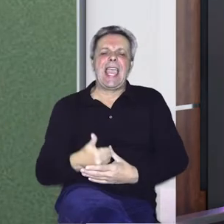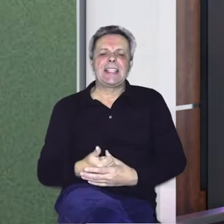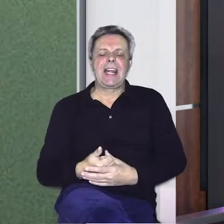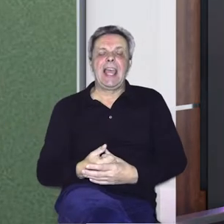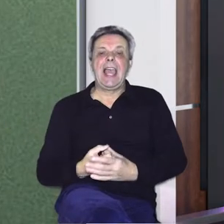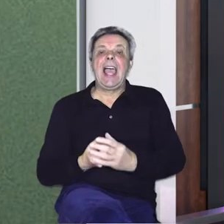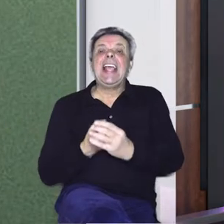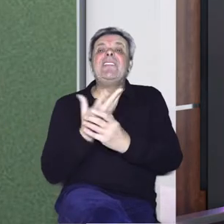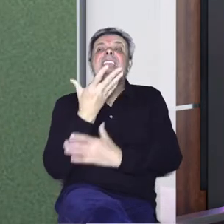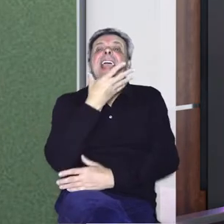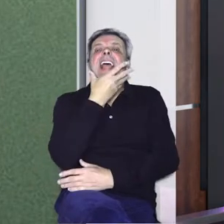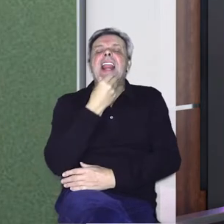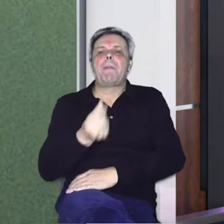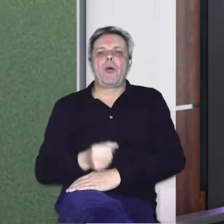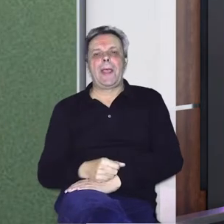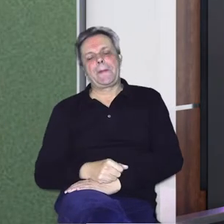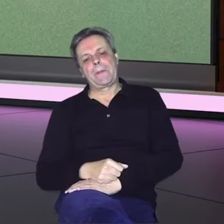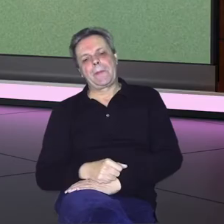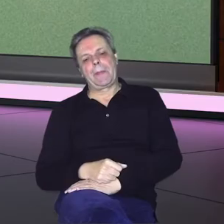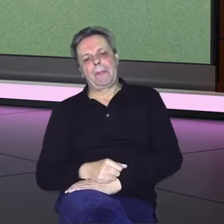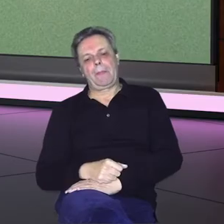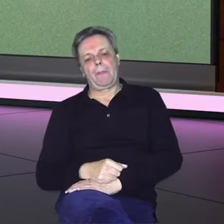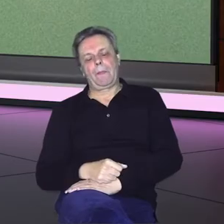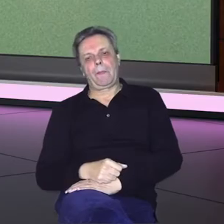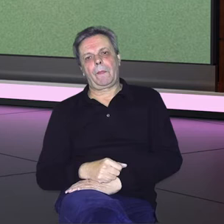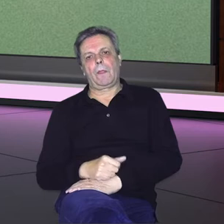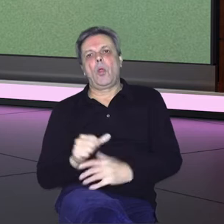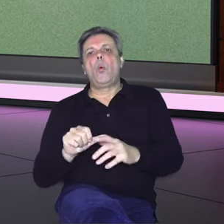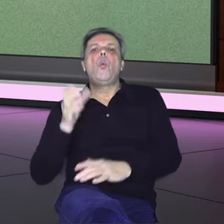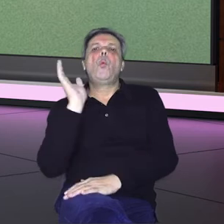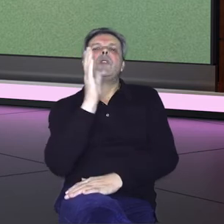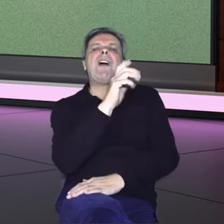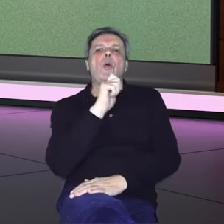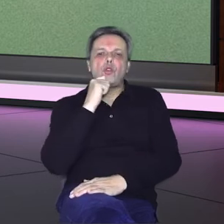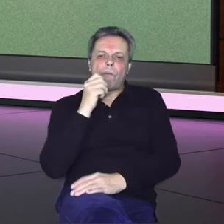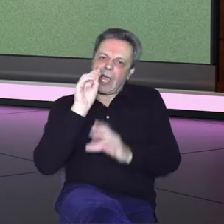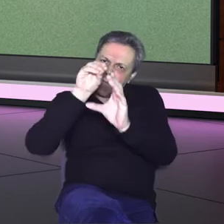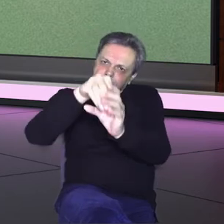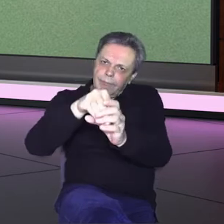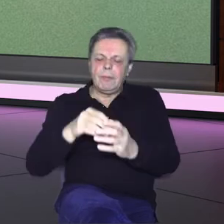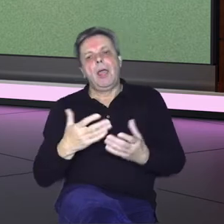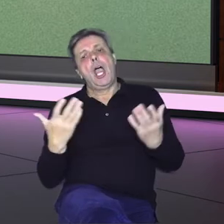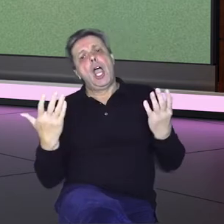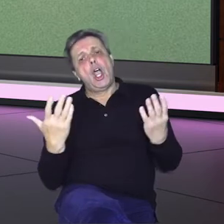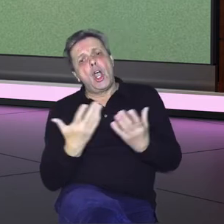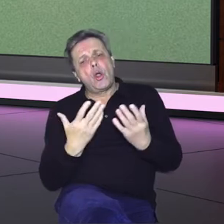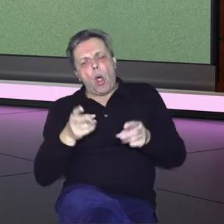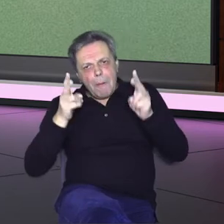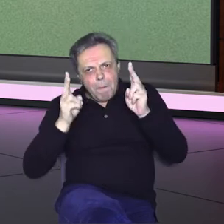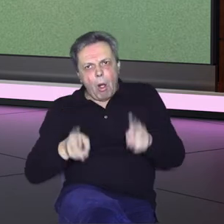kažem, cvijet ljepote u svakog čovjeka koji